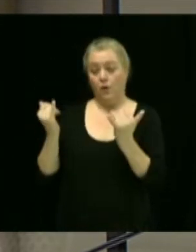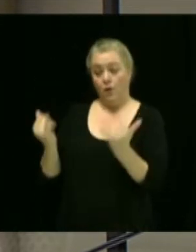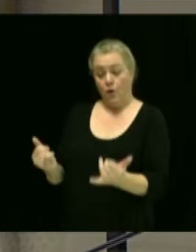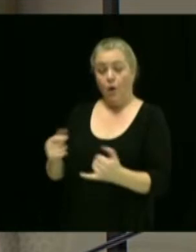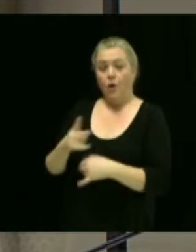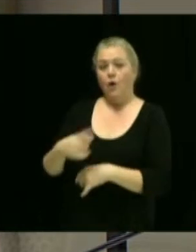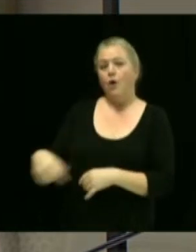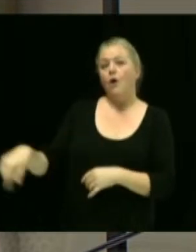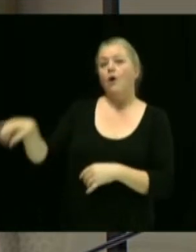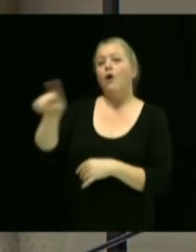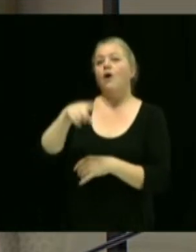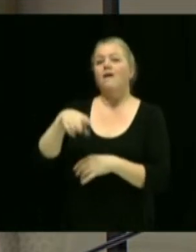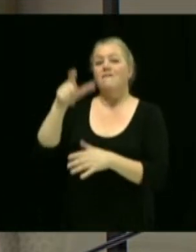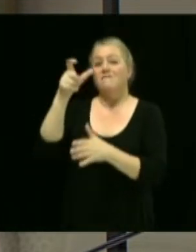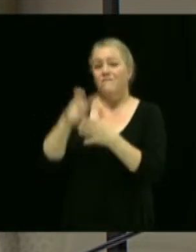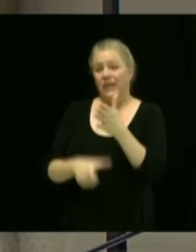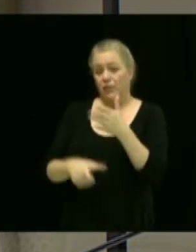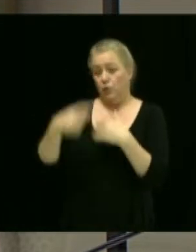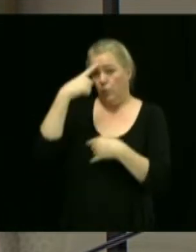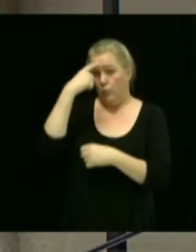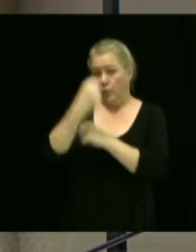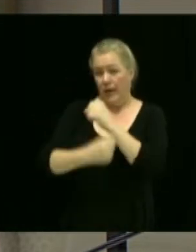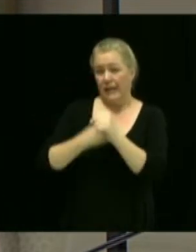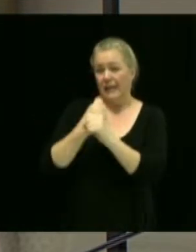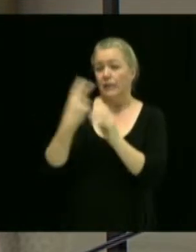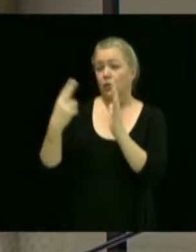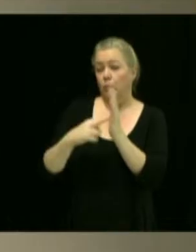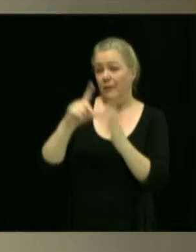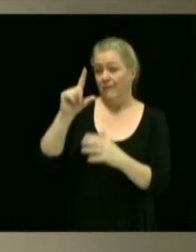factures pour les années 2020 et 2021.